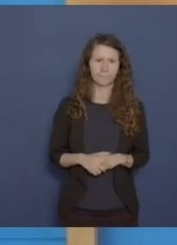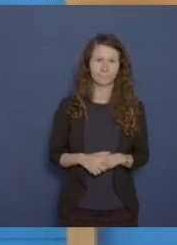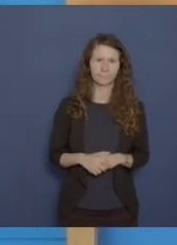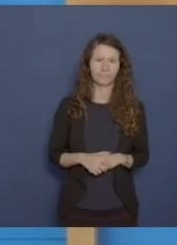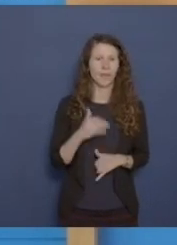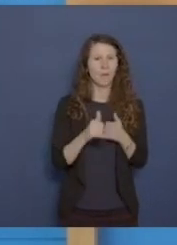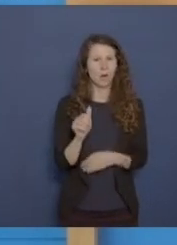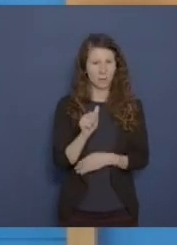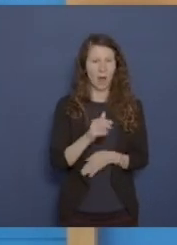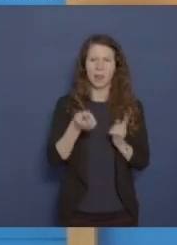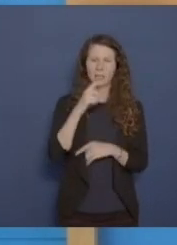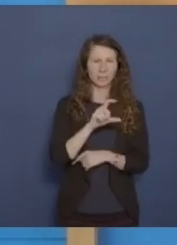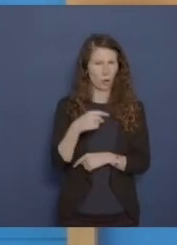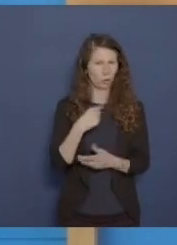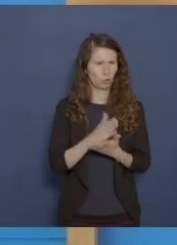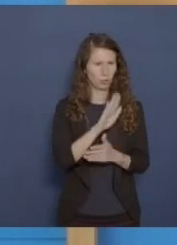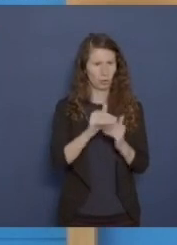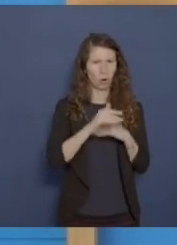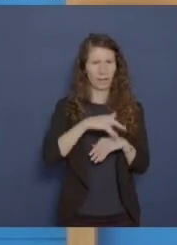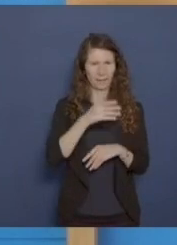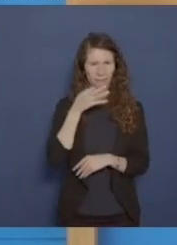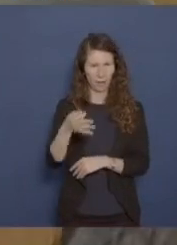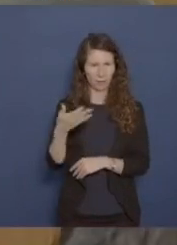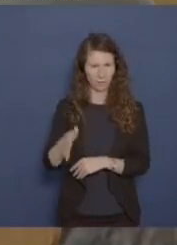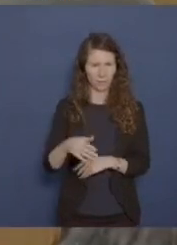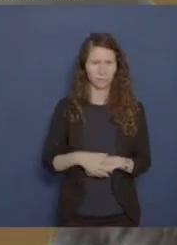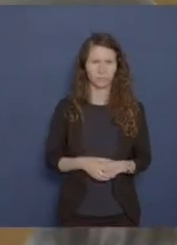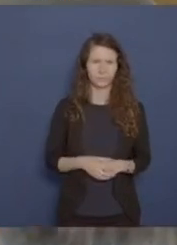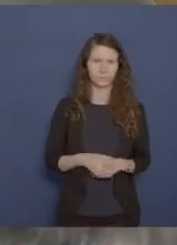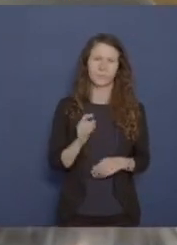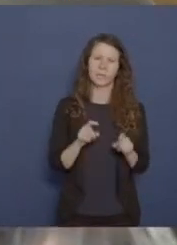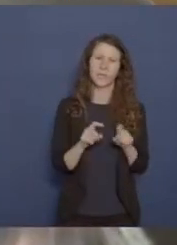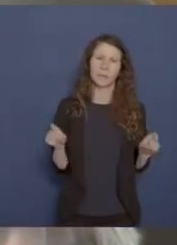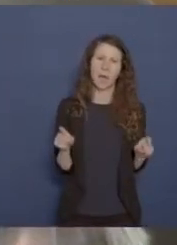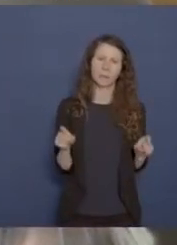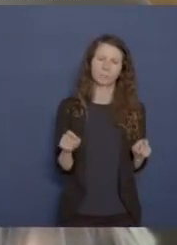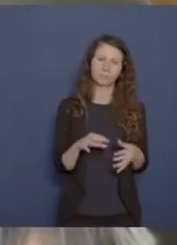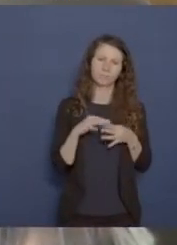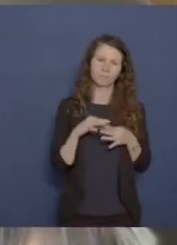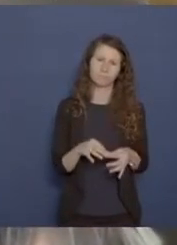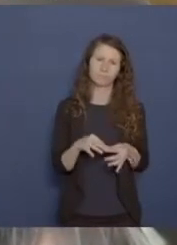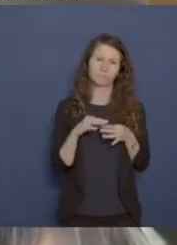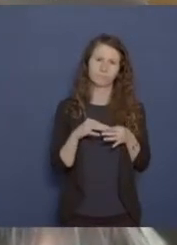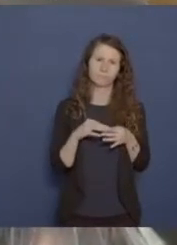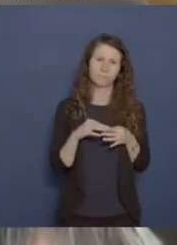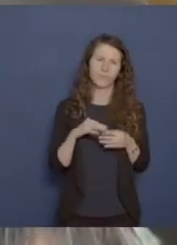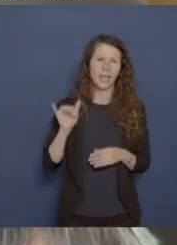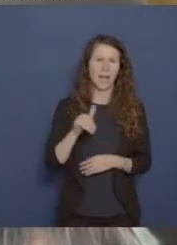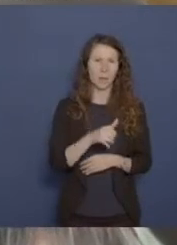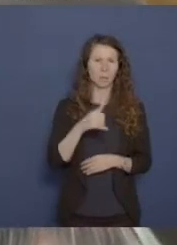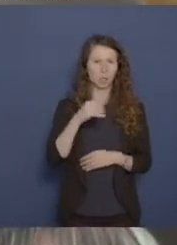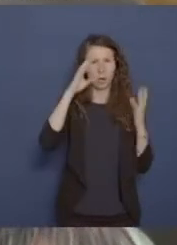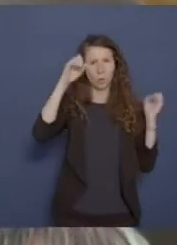Frau Adebay, ich letzte Woche schon mal Ihre Kollegin nachgefragt zum Thema. Da geht es konkret darum, dass die arabischen Botschafter